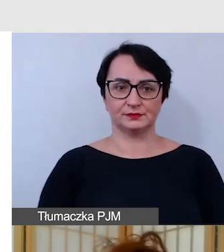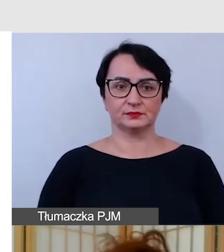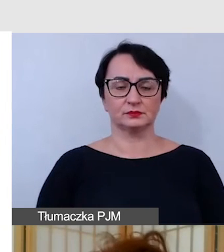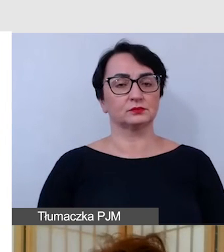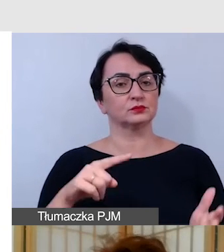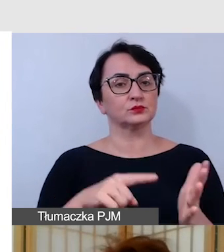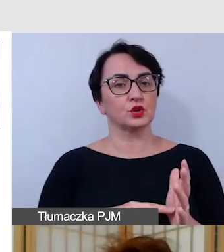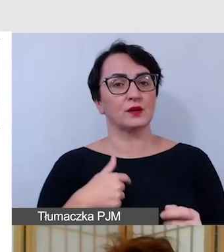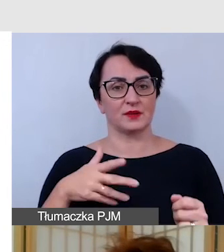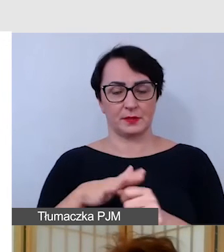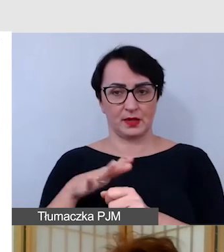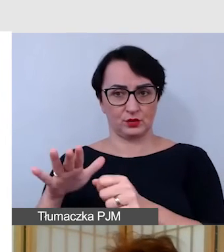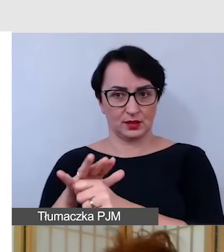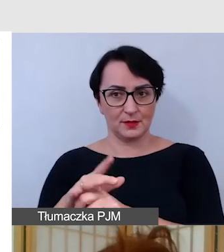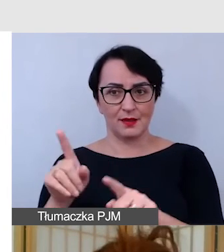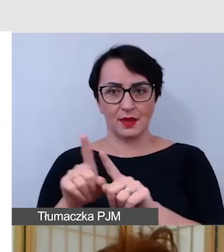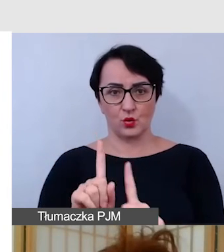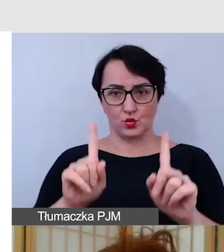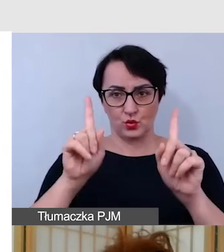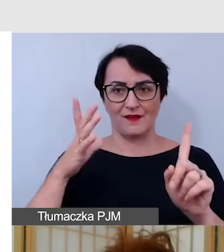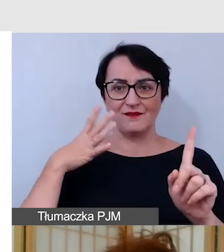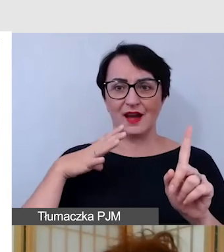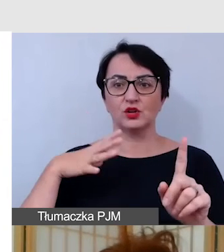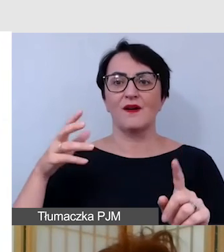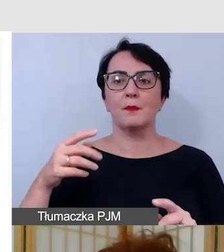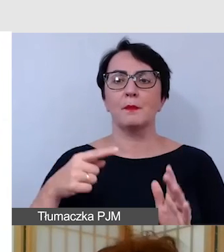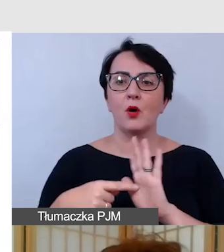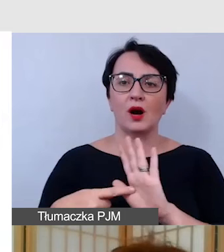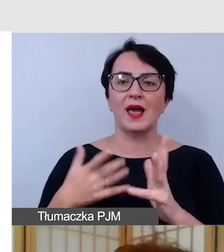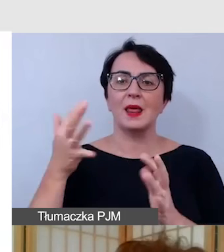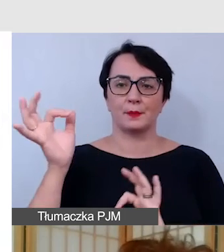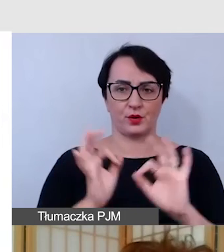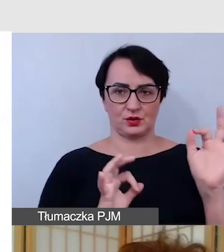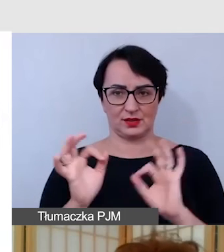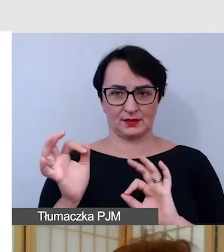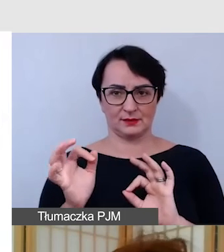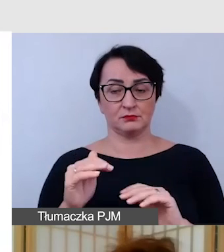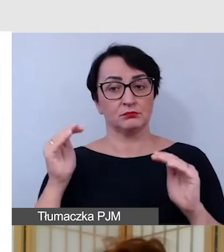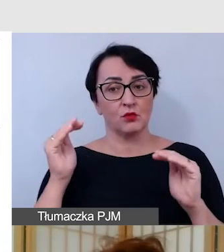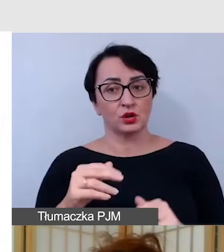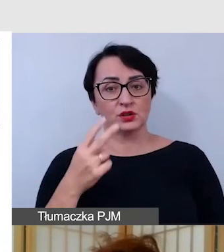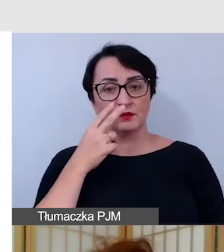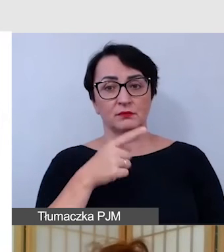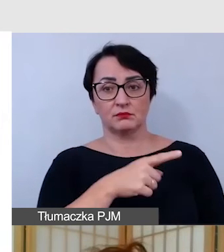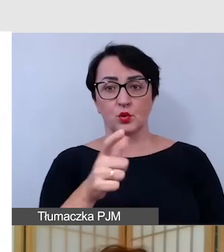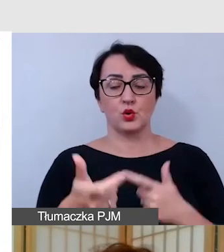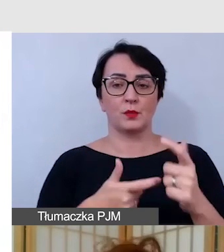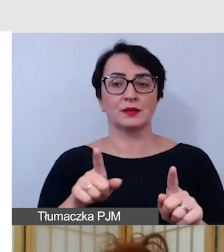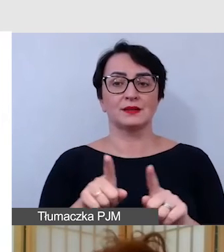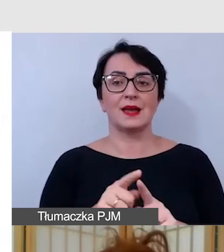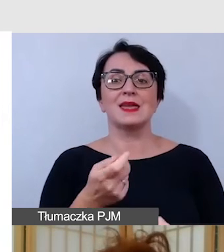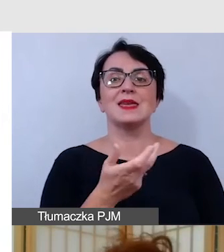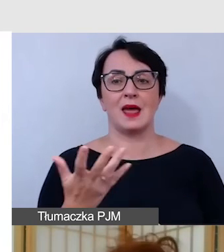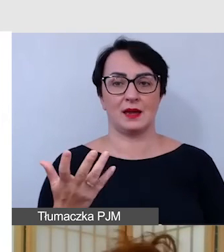co wypełnimy i u góry warto podać tą wartość procentową. Być może Państwo też robicie wartość ile